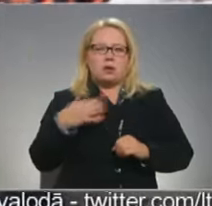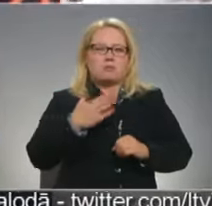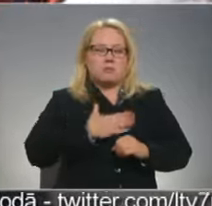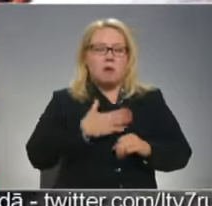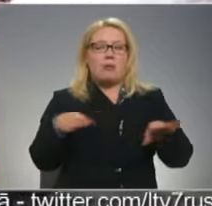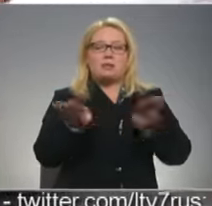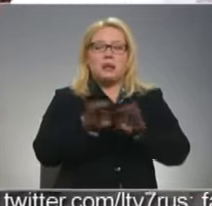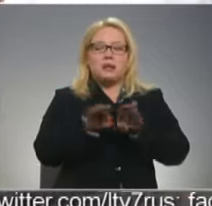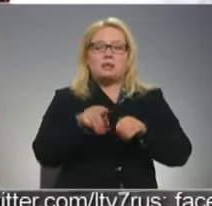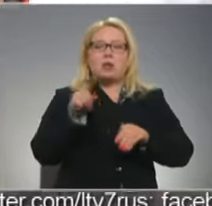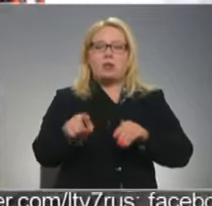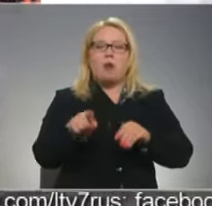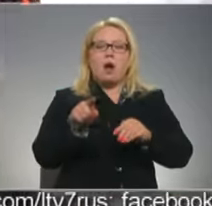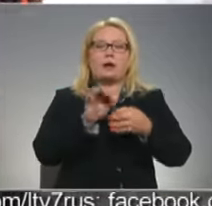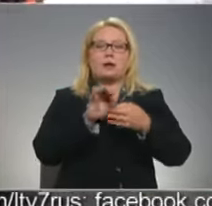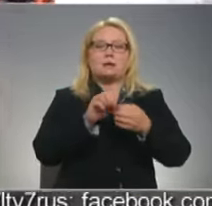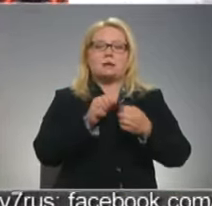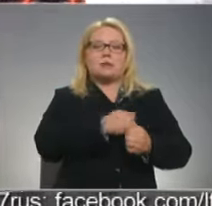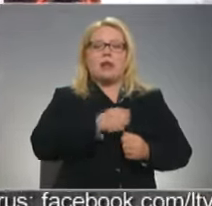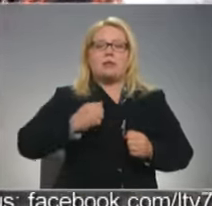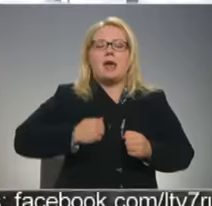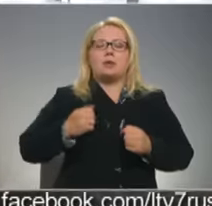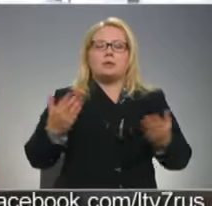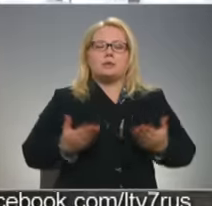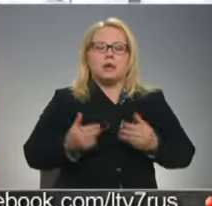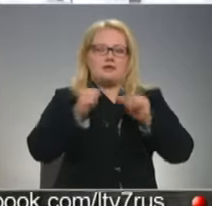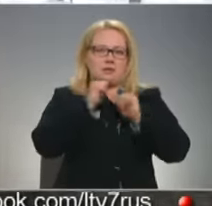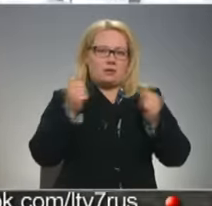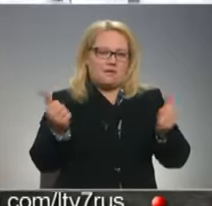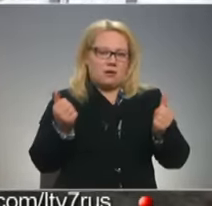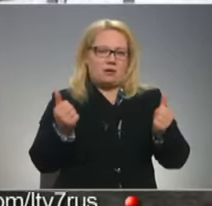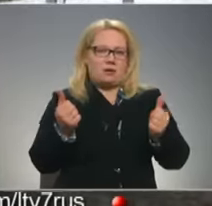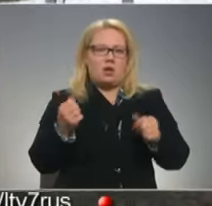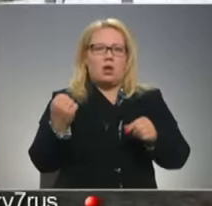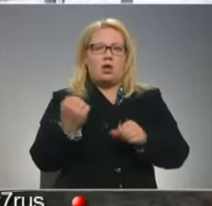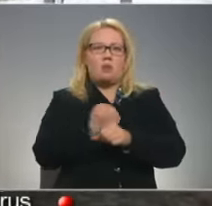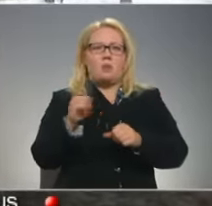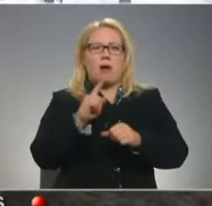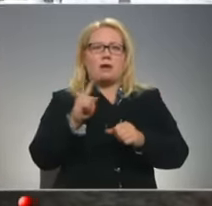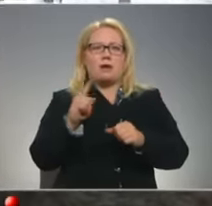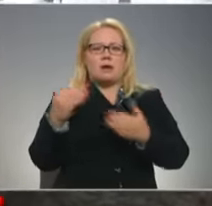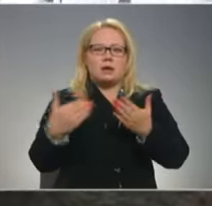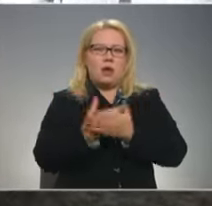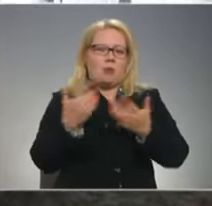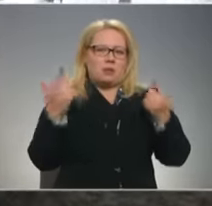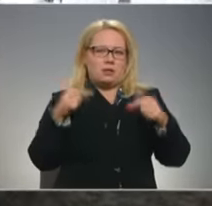bet salīdzināt to ar streunieku dzīvi gan tomēr nevarot. Tomēr ir jauni laiki un